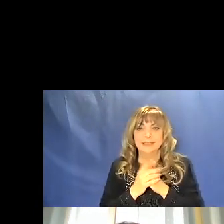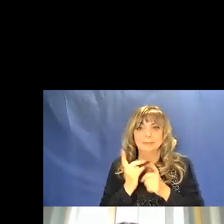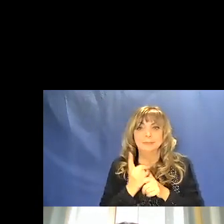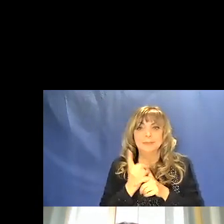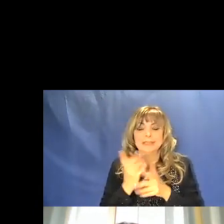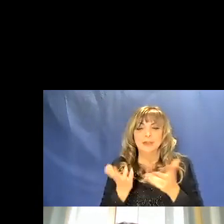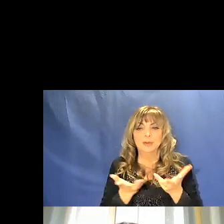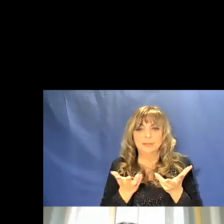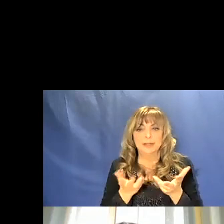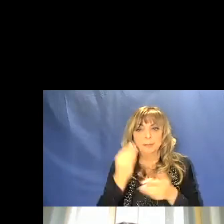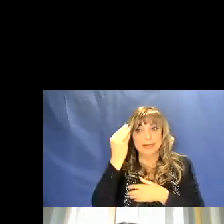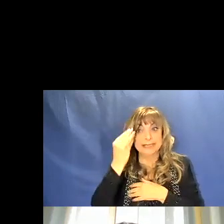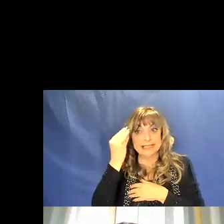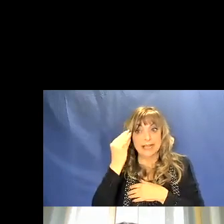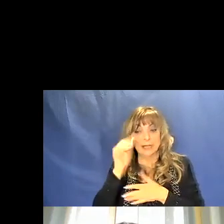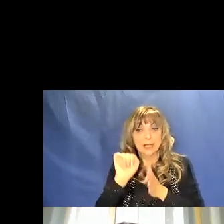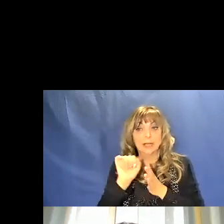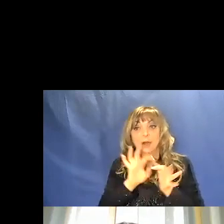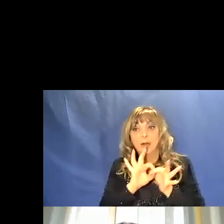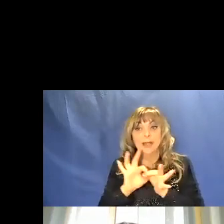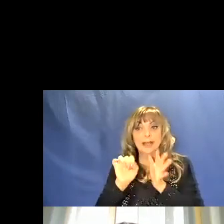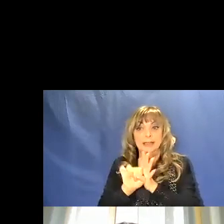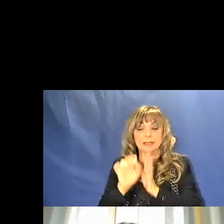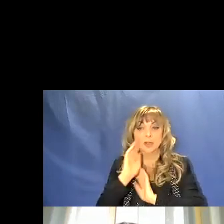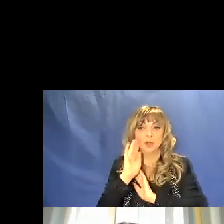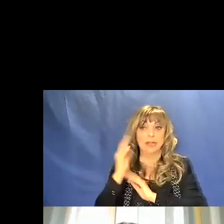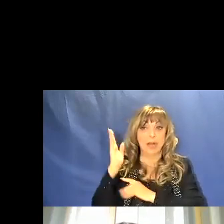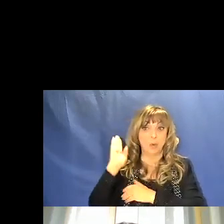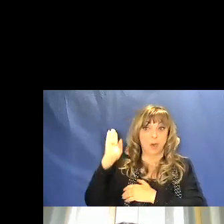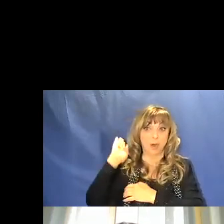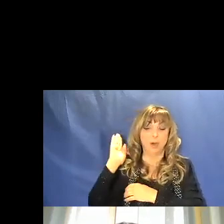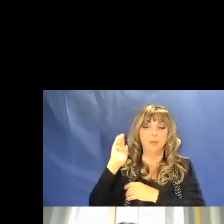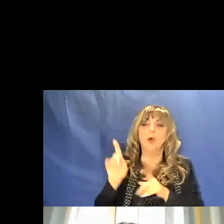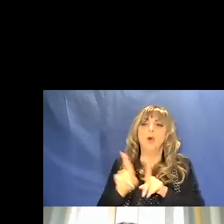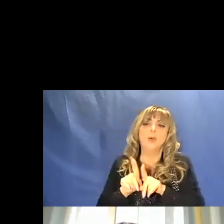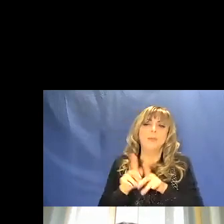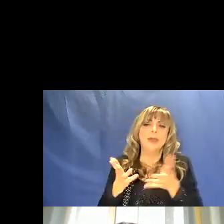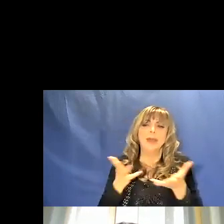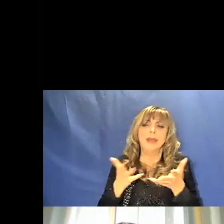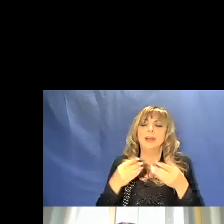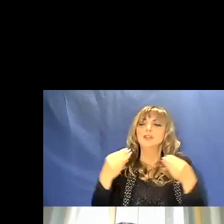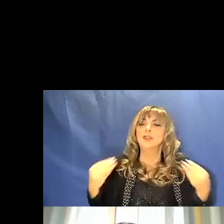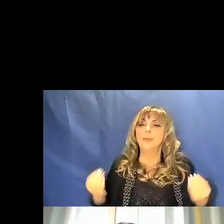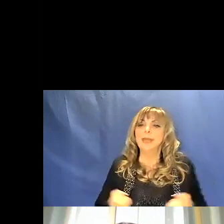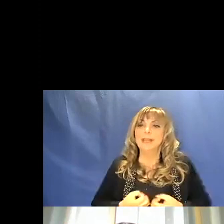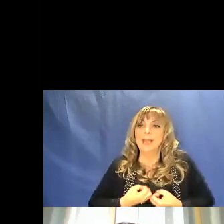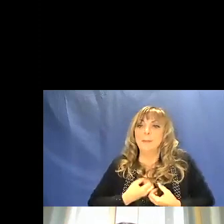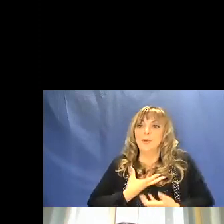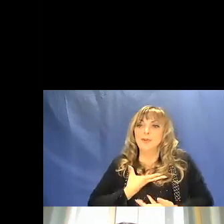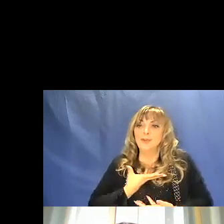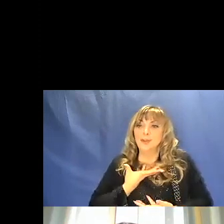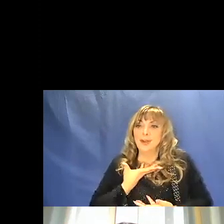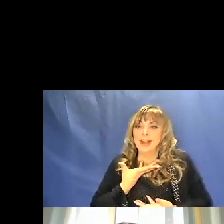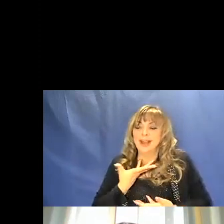nella storia dell'uomo nella preistoria nella storia più antica come strumenti emozionali il termine